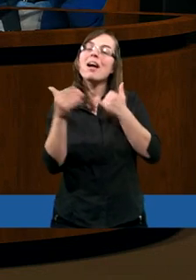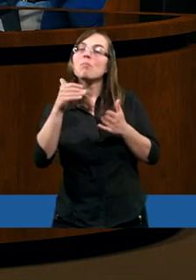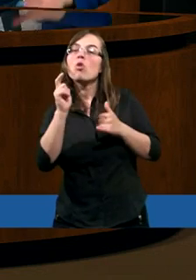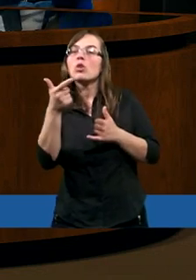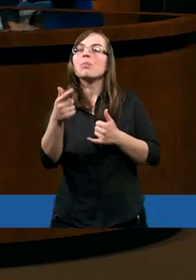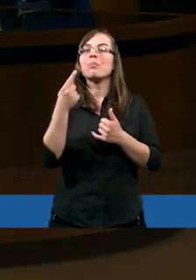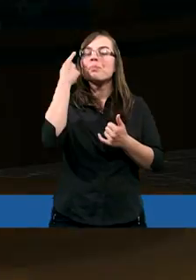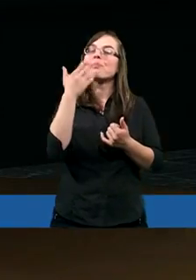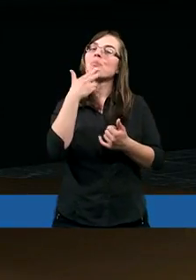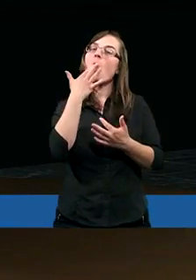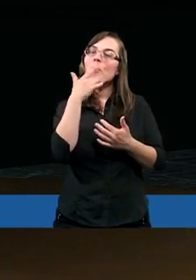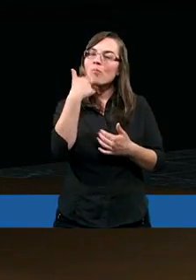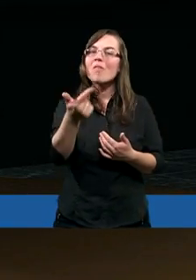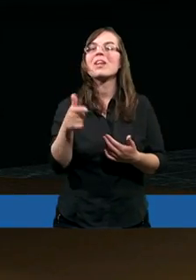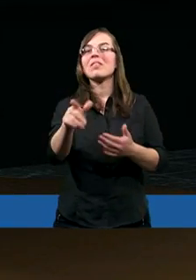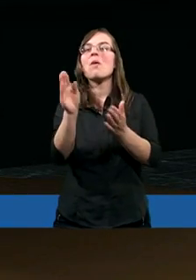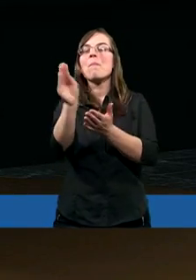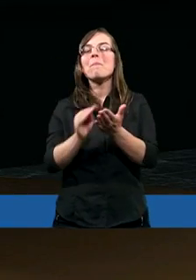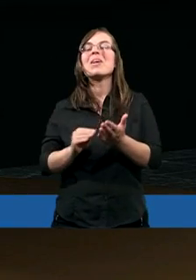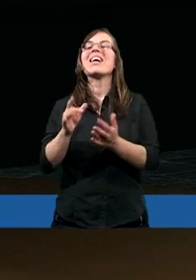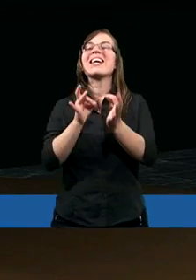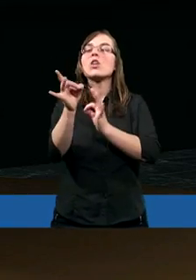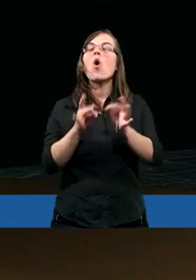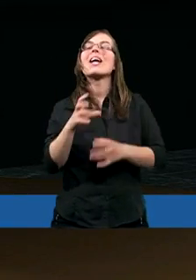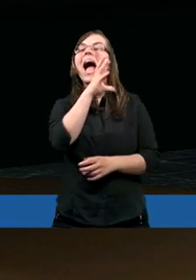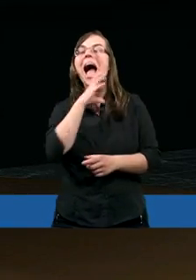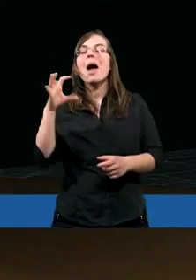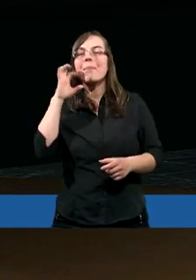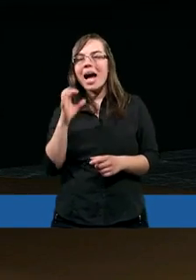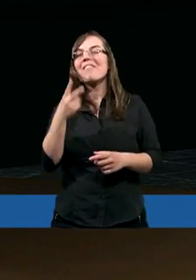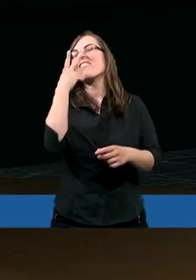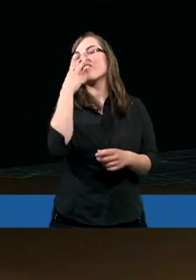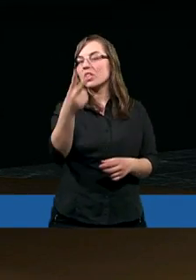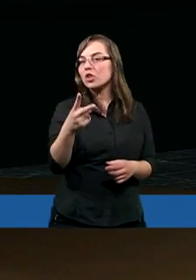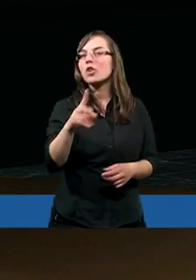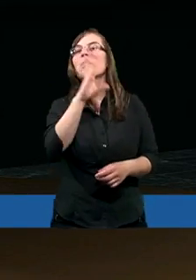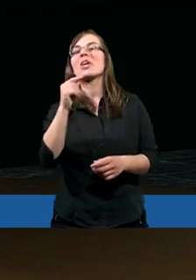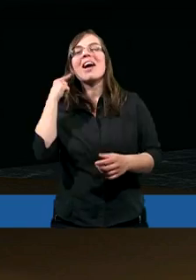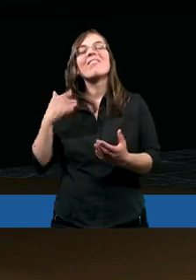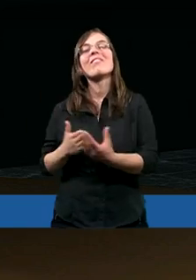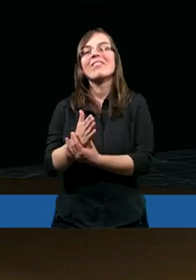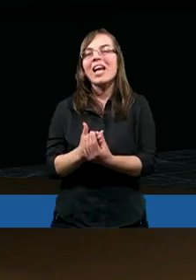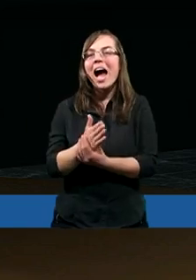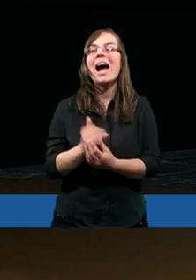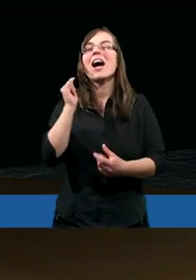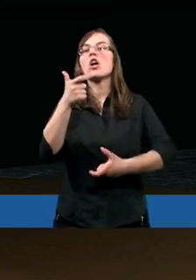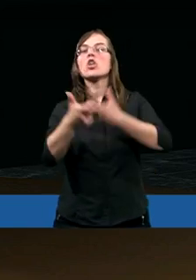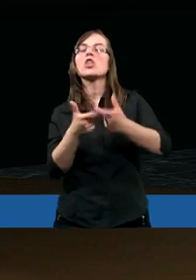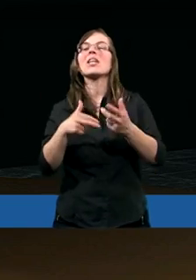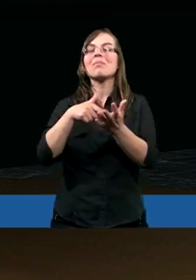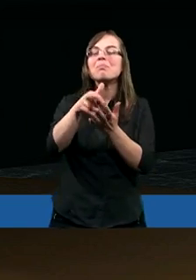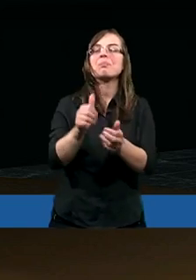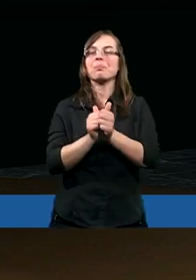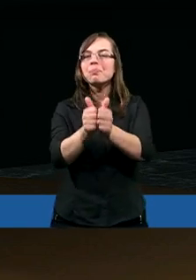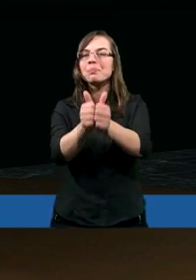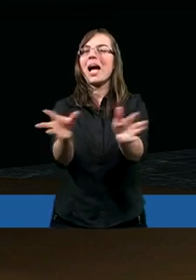spojrzymy w Biblię, w szczególności w historii Abrahama, to widzimy, że wiara i czyny idą jakby razem.